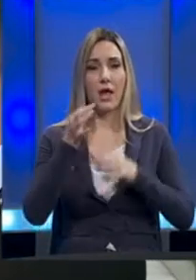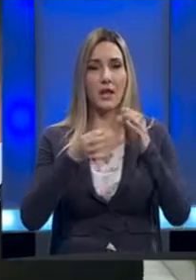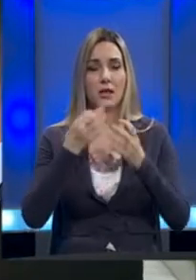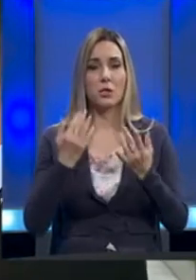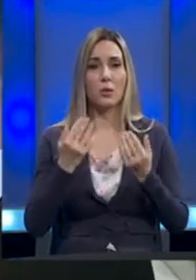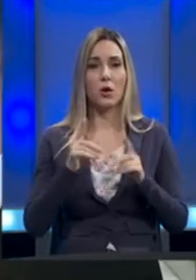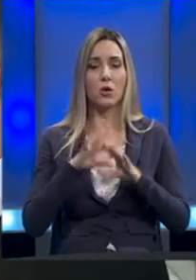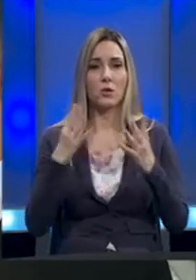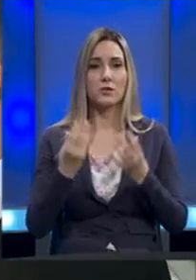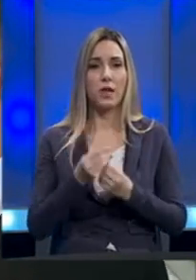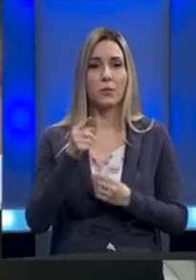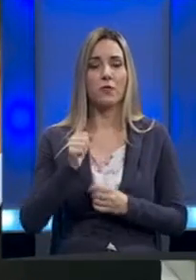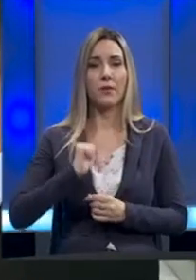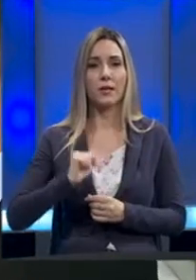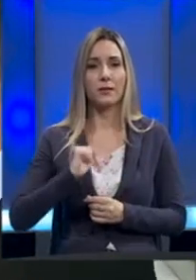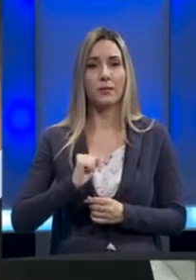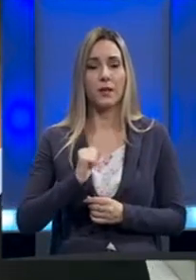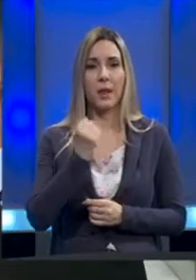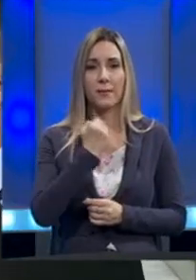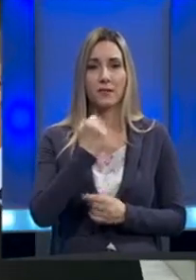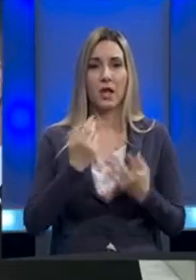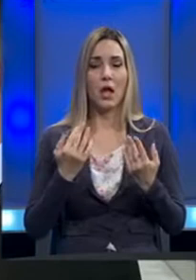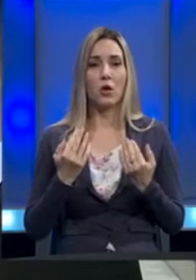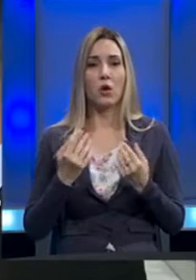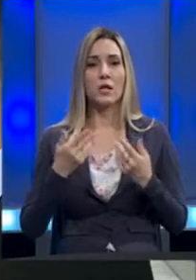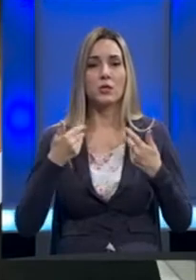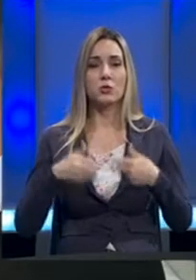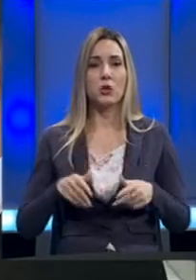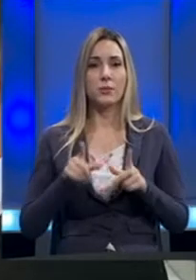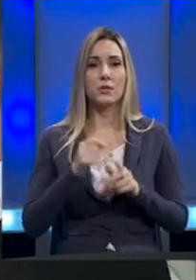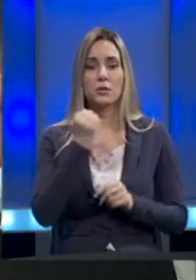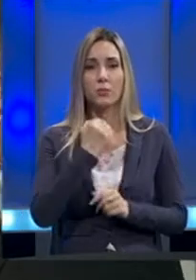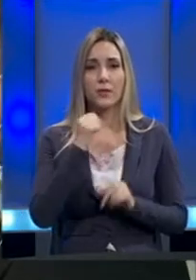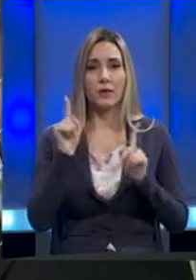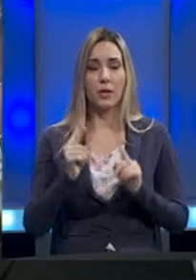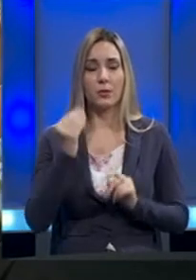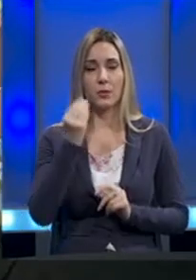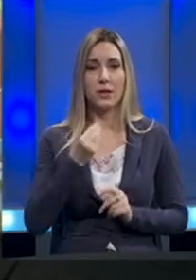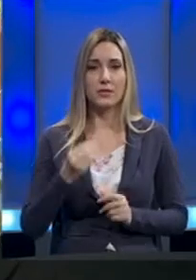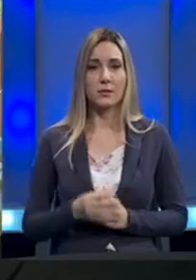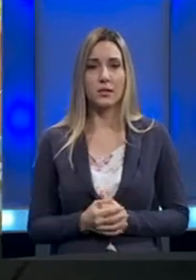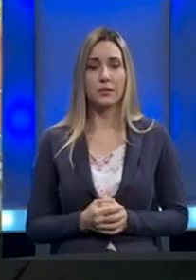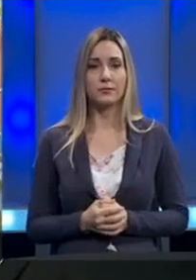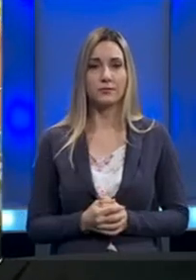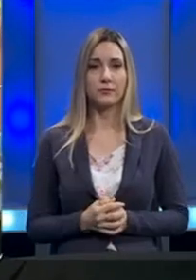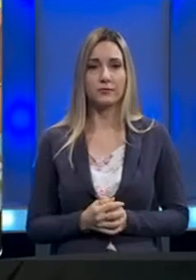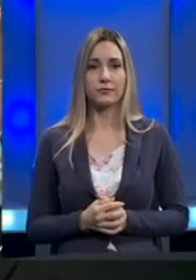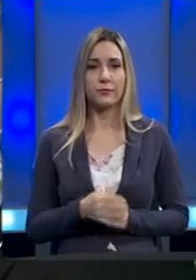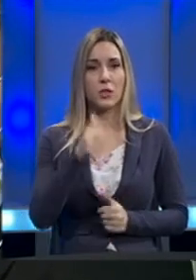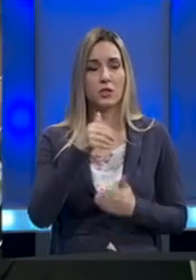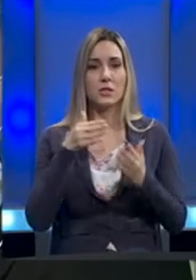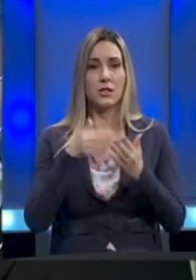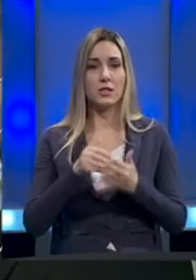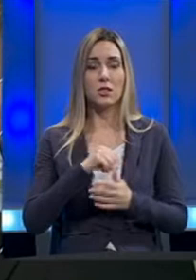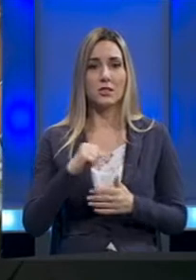koliko u svem ovom je pretrpjela privreda, koliki su gubici u privredi Republike Srpske? Pa vidite, što se tiče